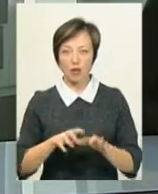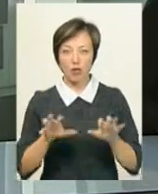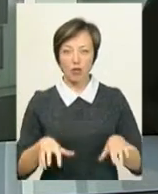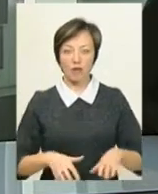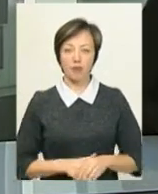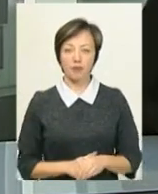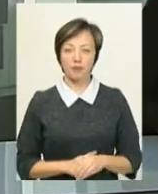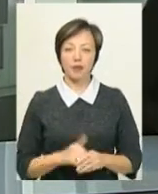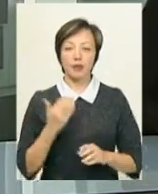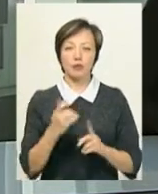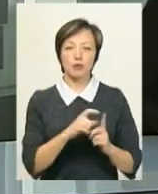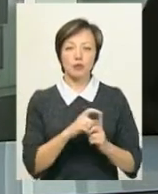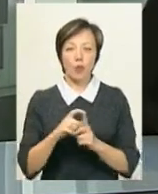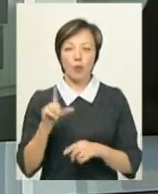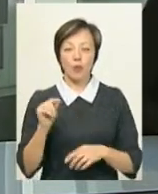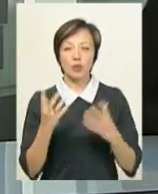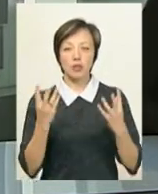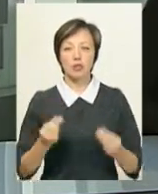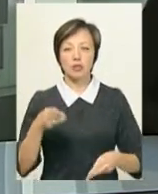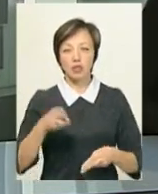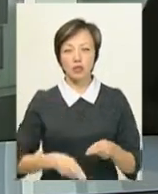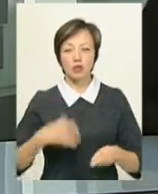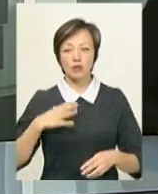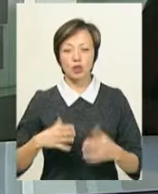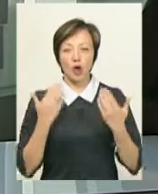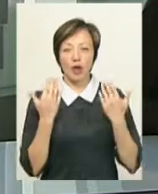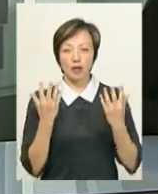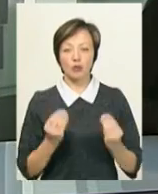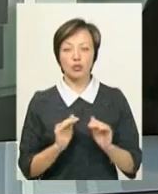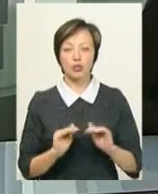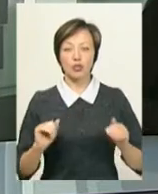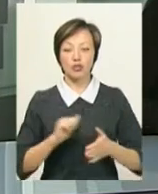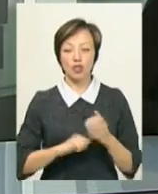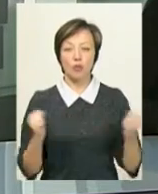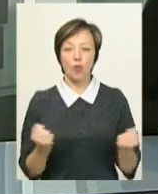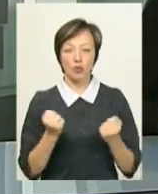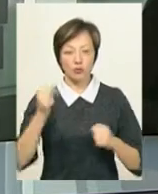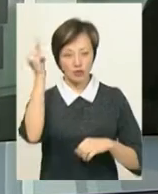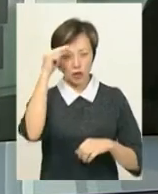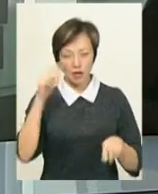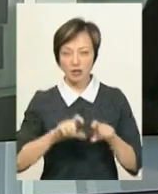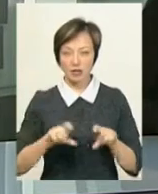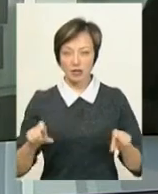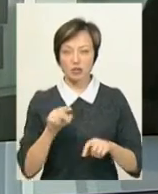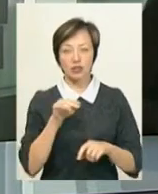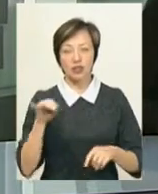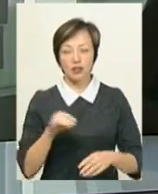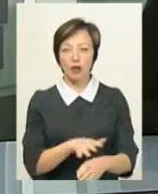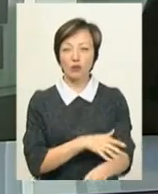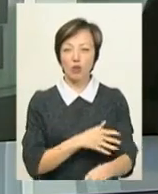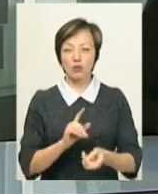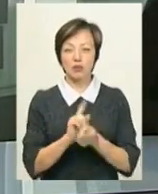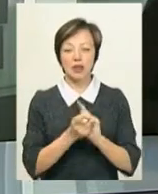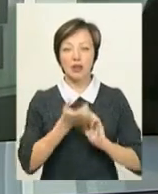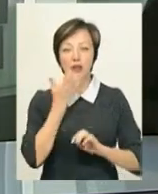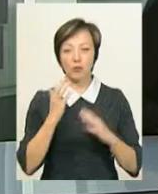Полудюк. За його словами, в понеділок закінчаться і вимушені канікули школярів через холод у навчальних закладах. Чи надовго стало